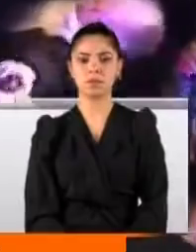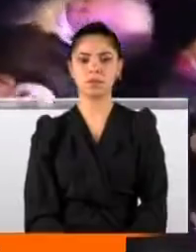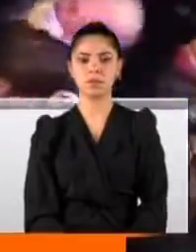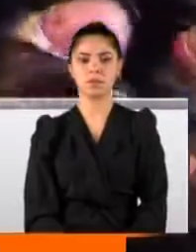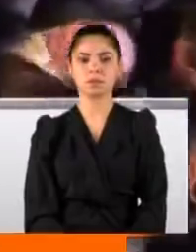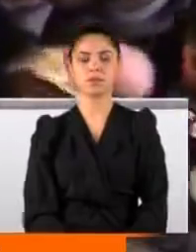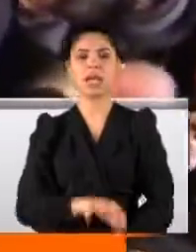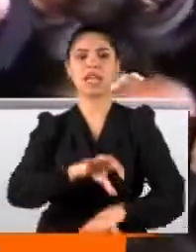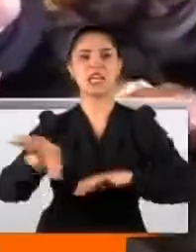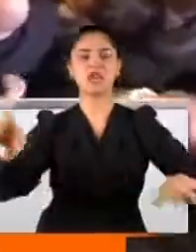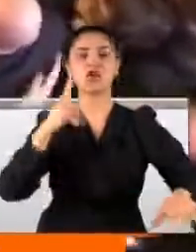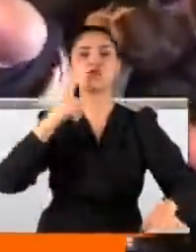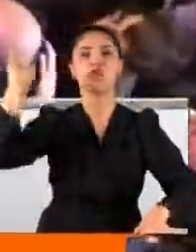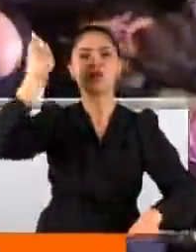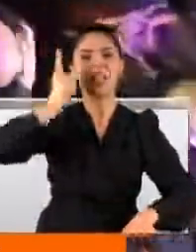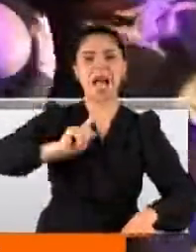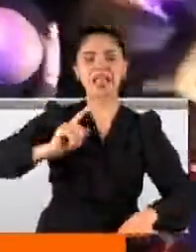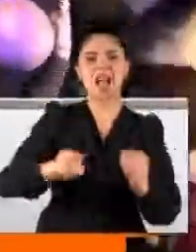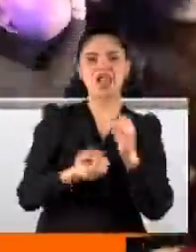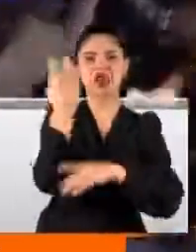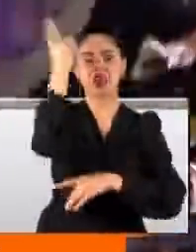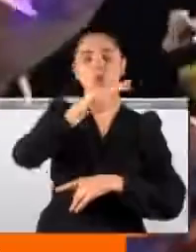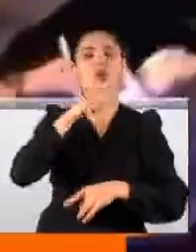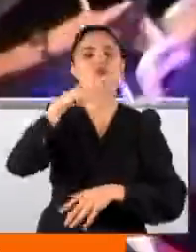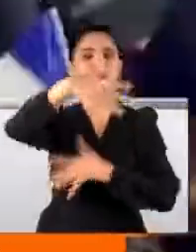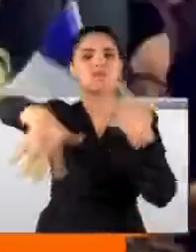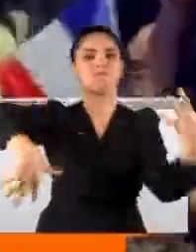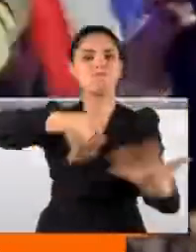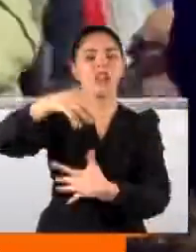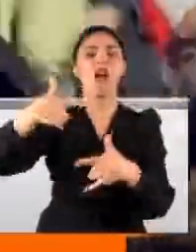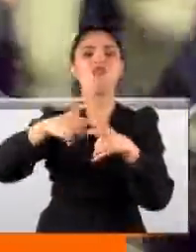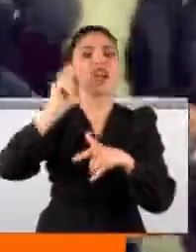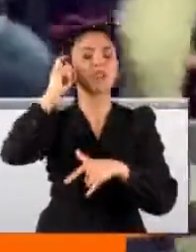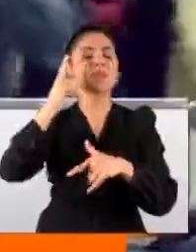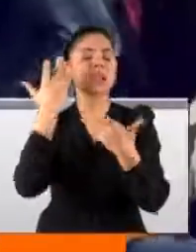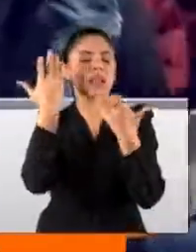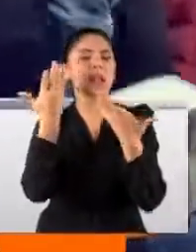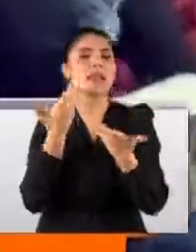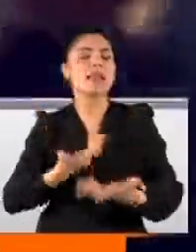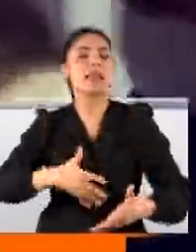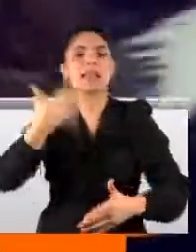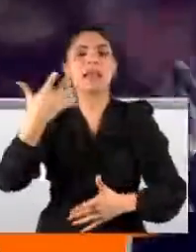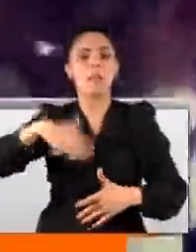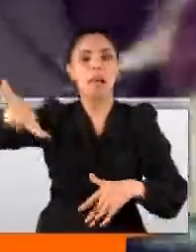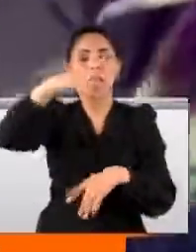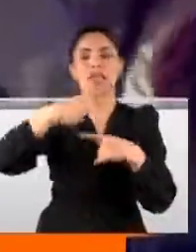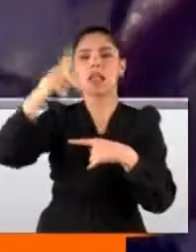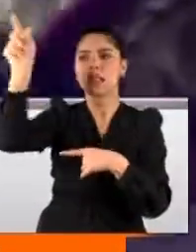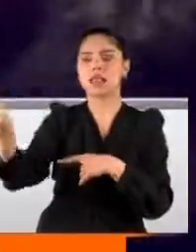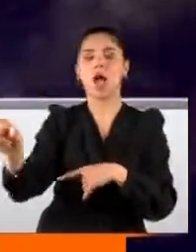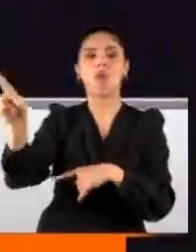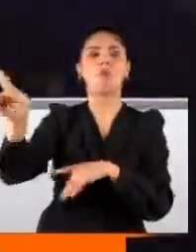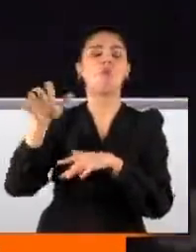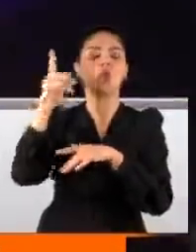İrkçı Cumhurbaşkanı adayı Fransa'da ortalığı karıştırdı. Faşizm karşıtları Eric Zemmour'u protesto edince ırkçılardan